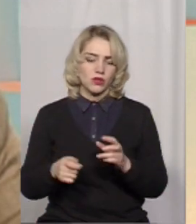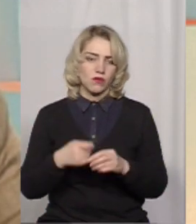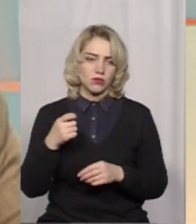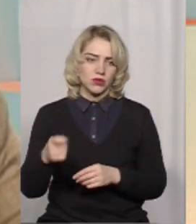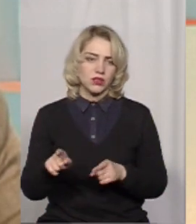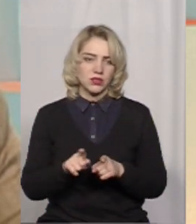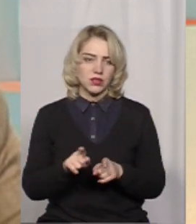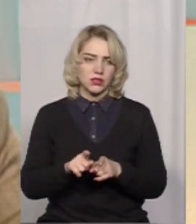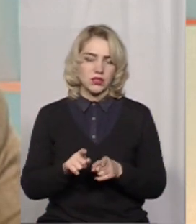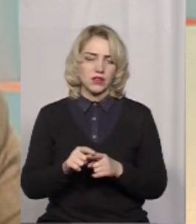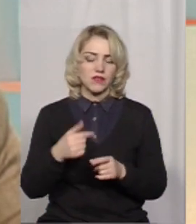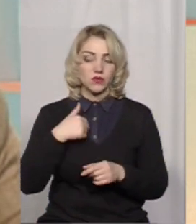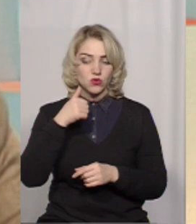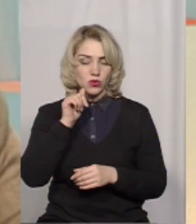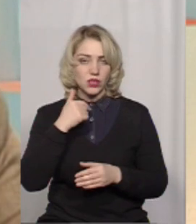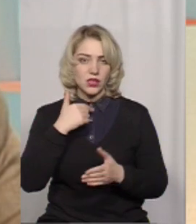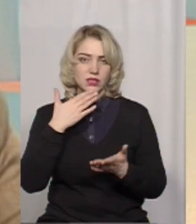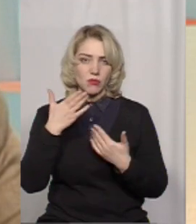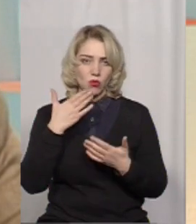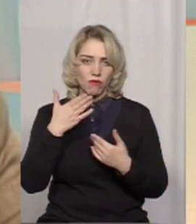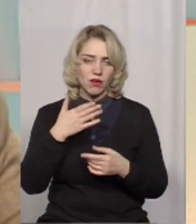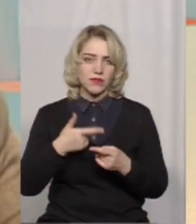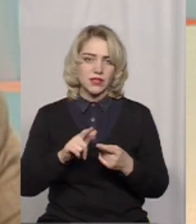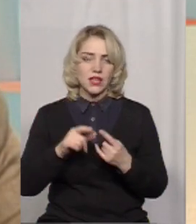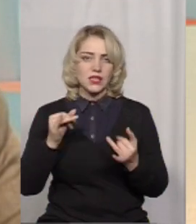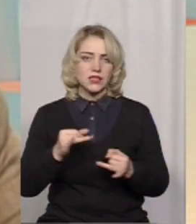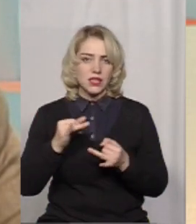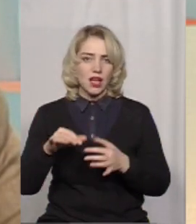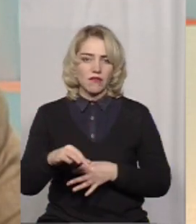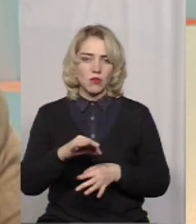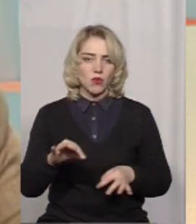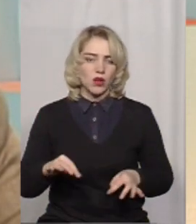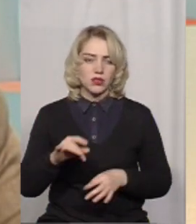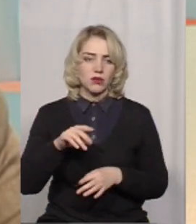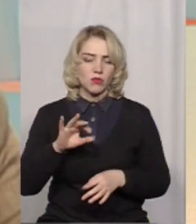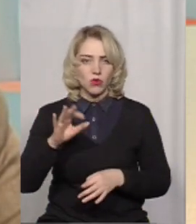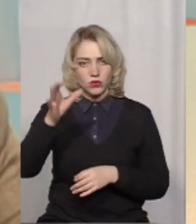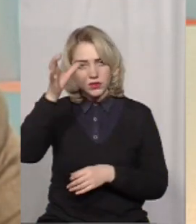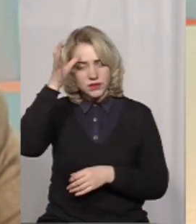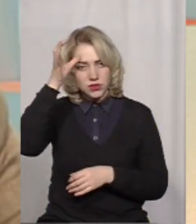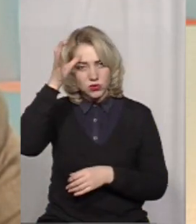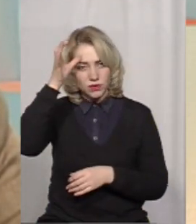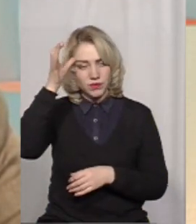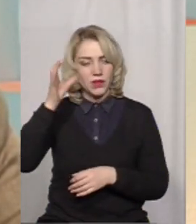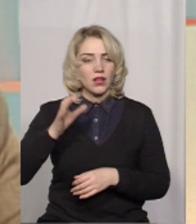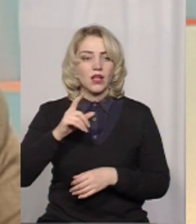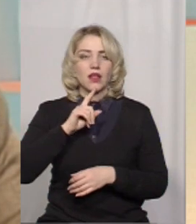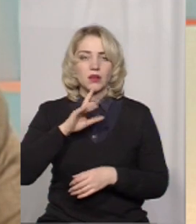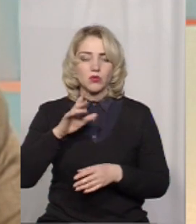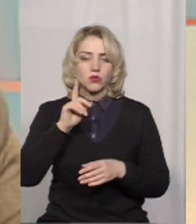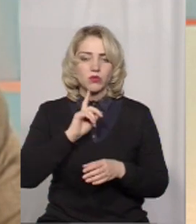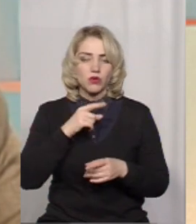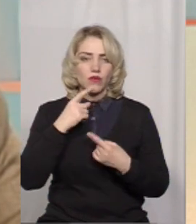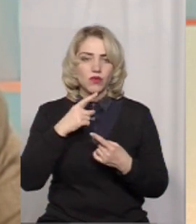Так само, вчора, наприклад, я спілкувався, планують подати теж цікавий проєкт по освіті. Ну, не буду поки що його